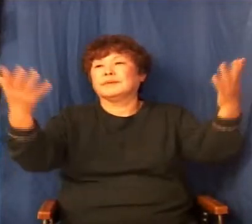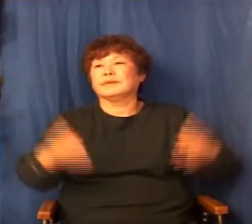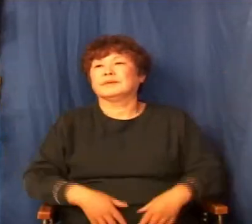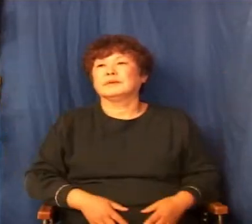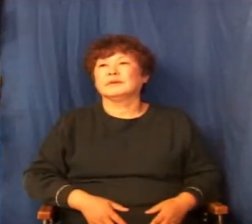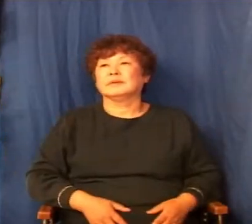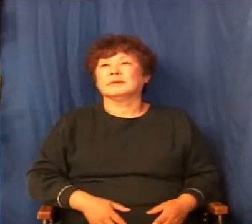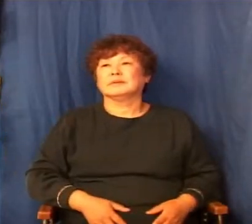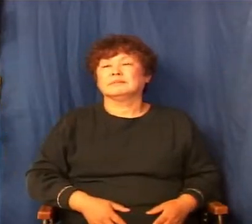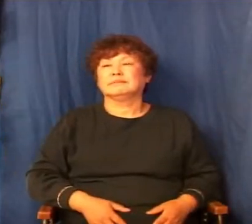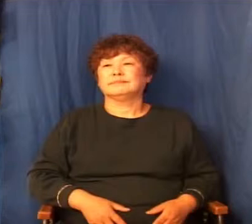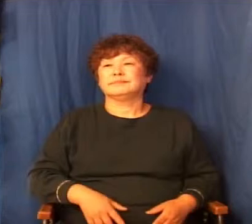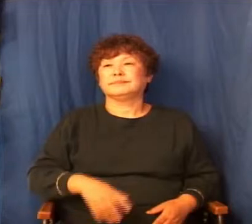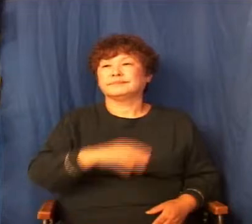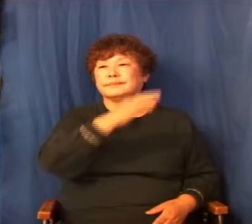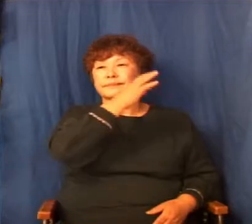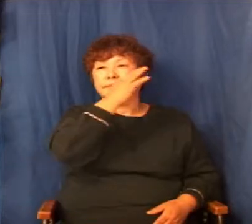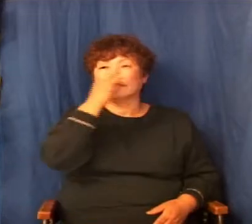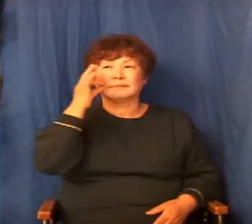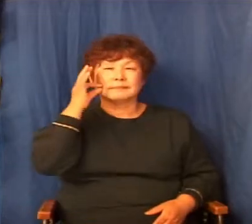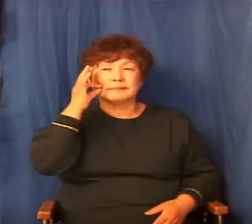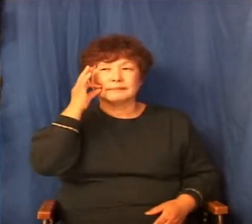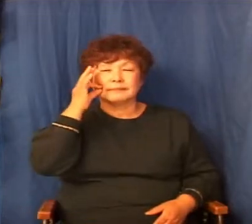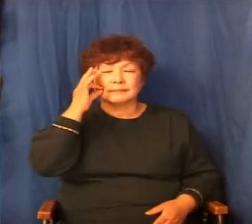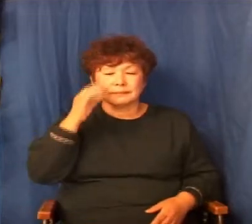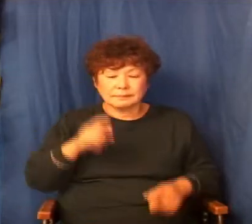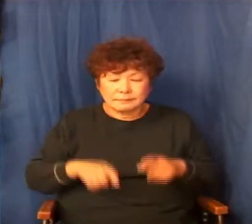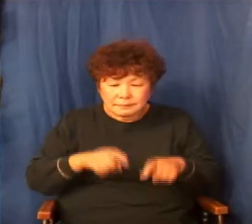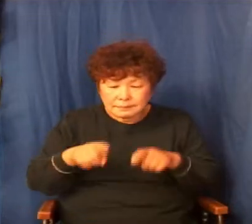그냥 묵묵하게 가요. 왜? 알고 있으니까.